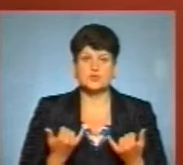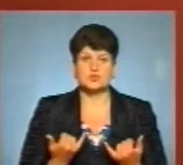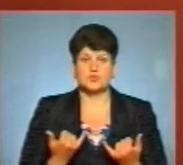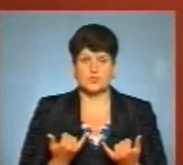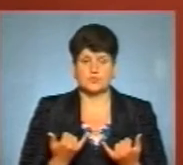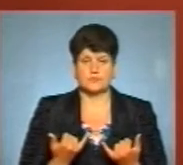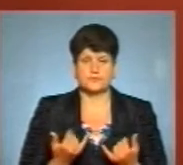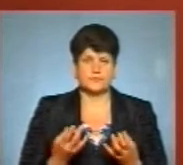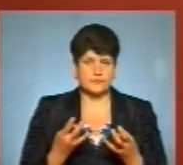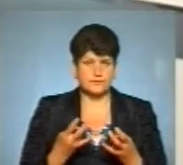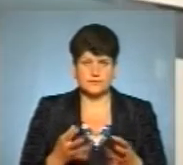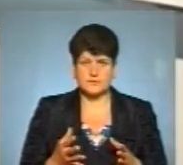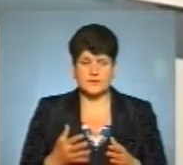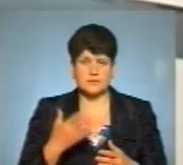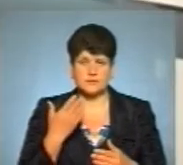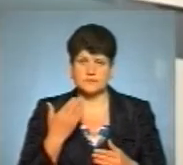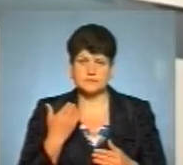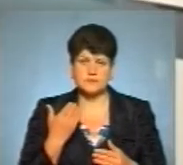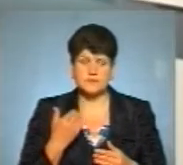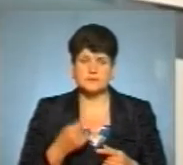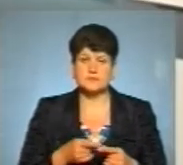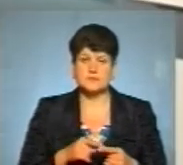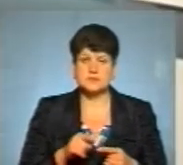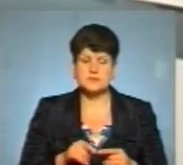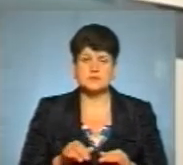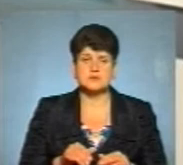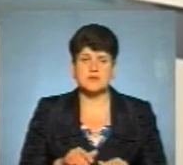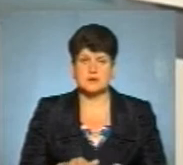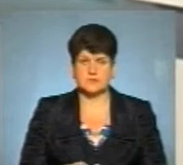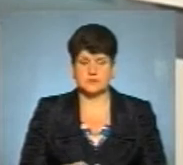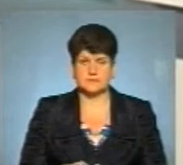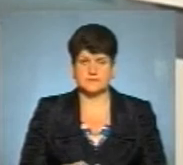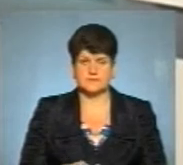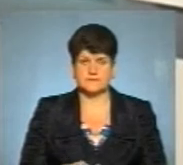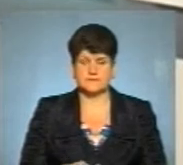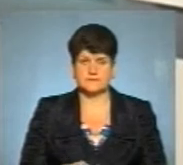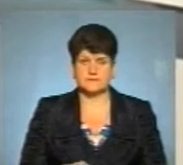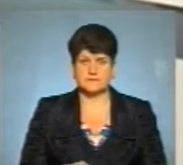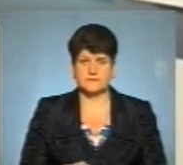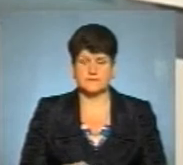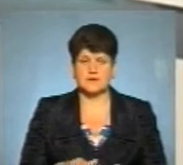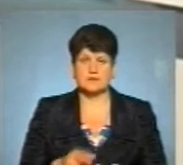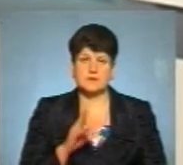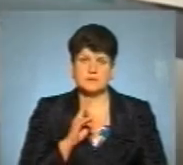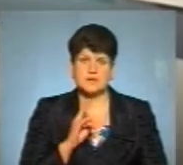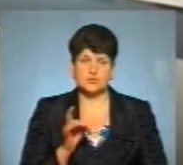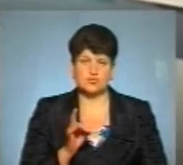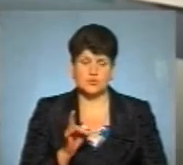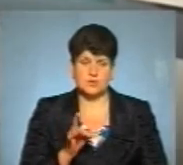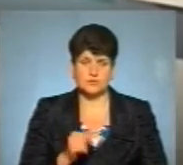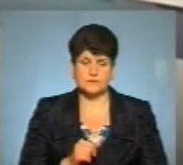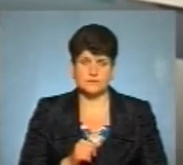не варто послаблювати такі заходи в Крименецькому районі.